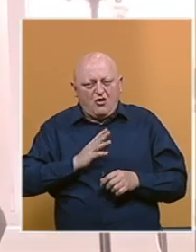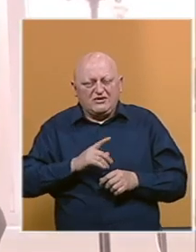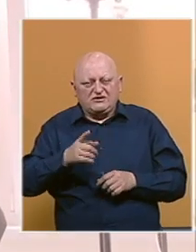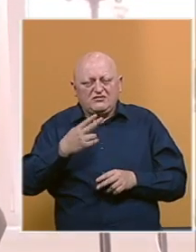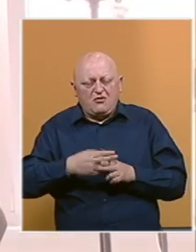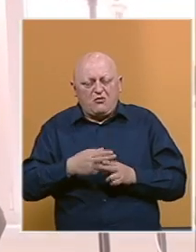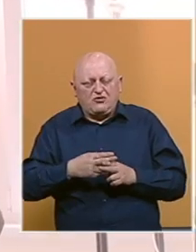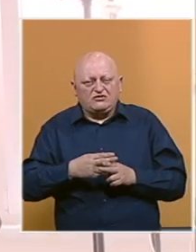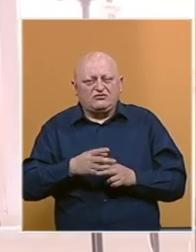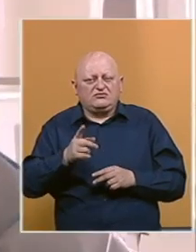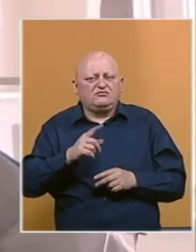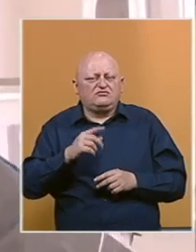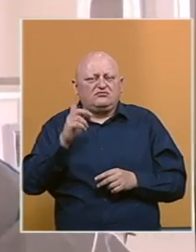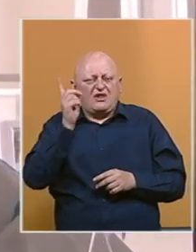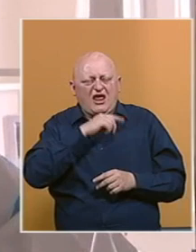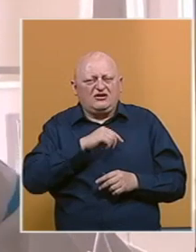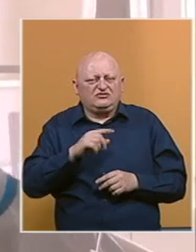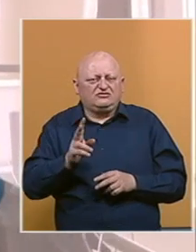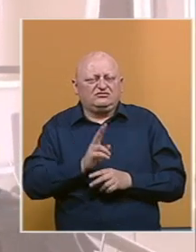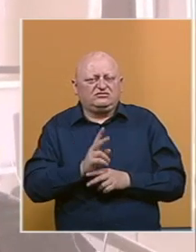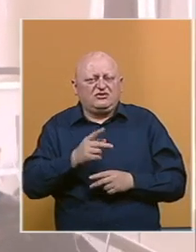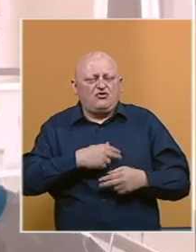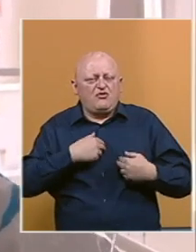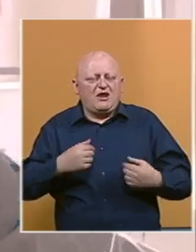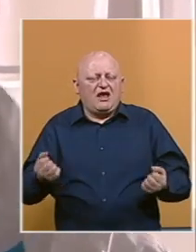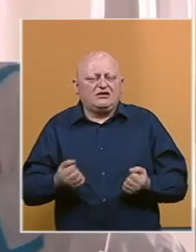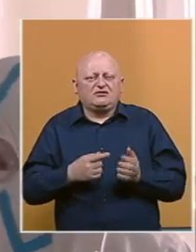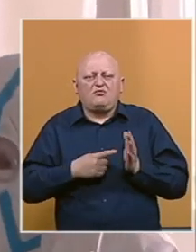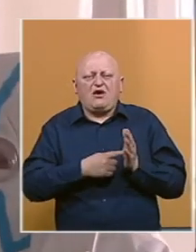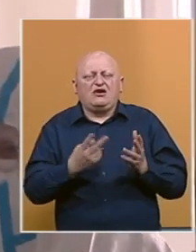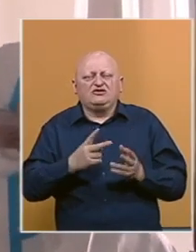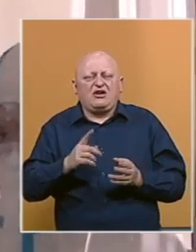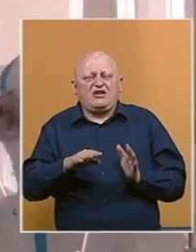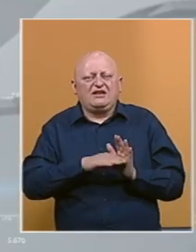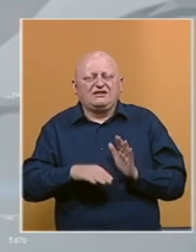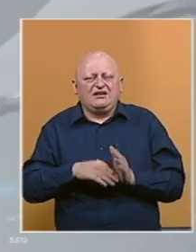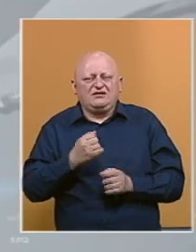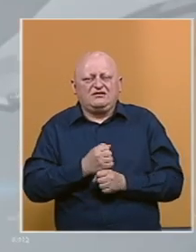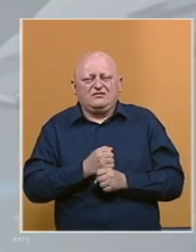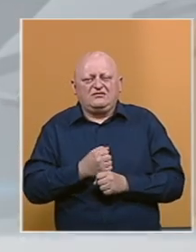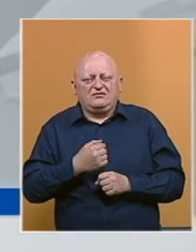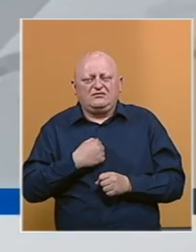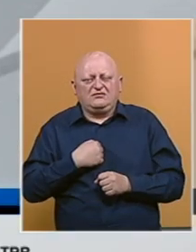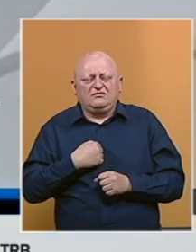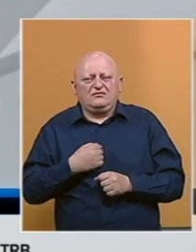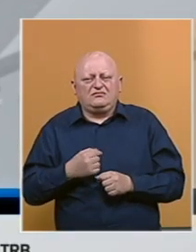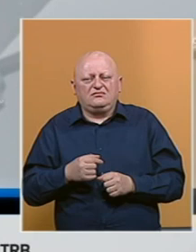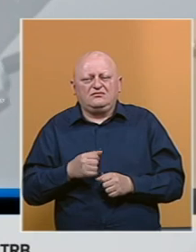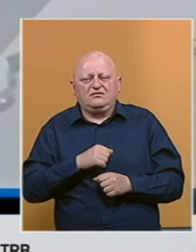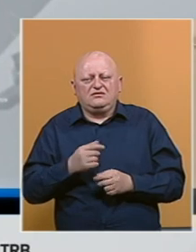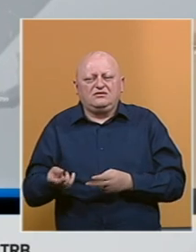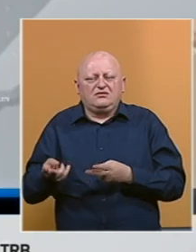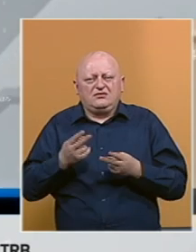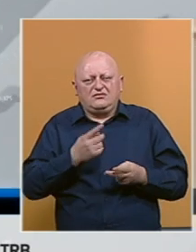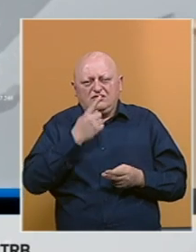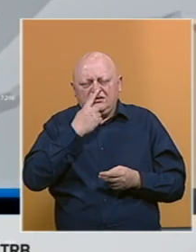pacijente, su zlonamjerne i pokušaj da se jedna humana akcija prikaže kao nelegavan posao. Mi smo ih nabavili iz Rusije.